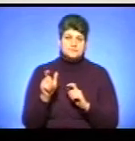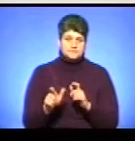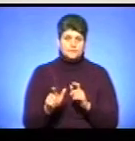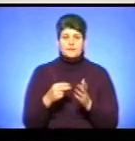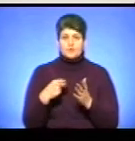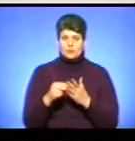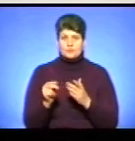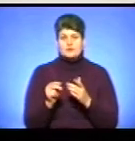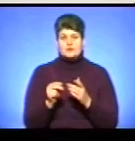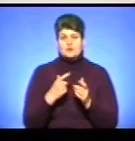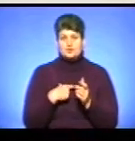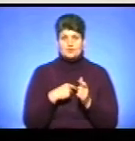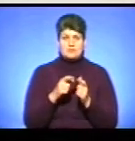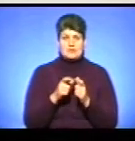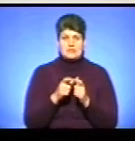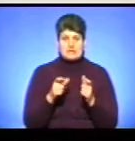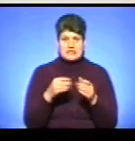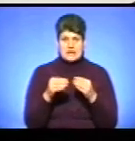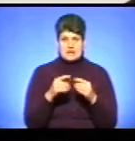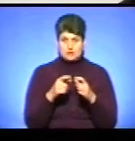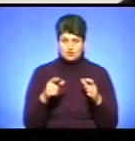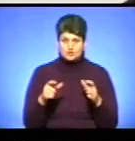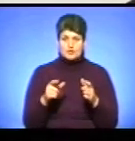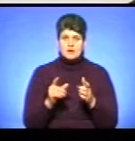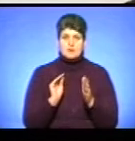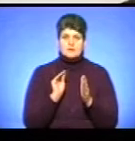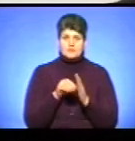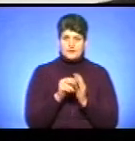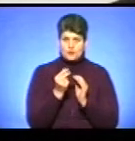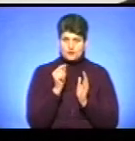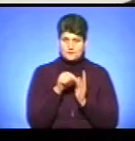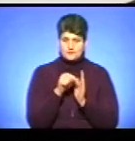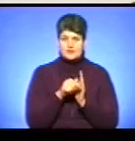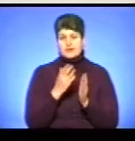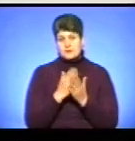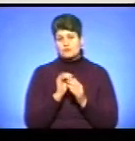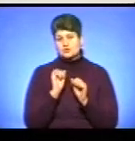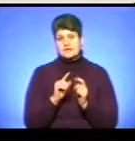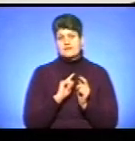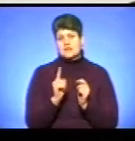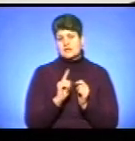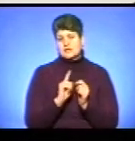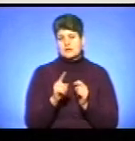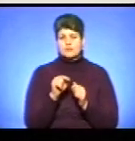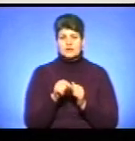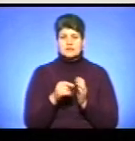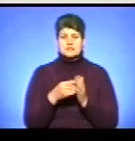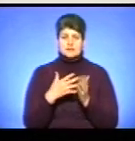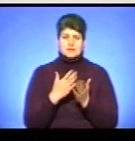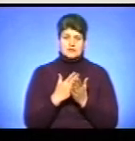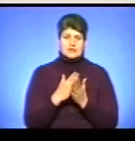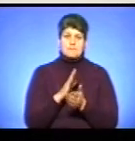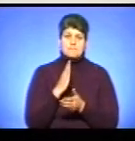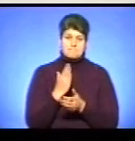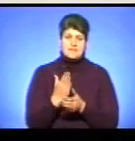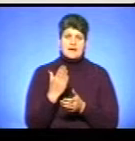купив собі, поповнив електронний квиток, поповнив його на декілька гривень і мав можливість їздити по тому тарифу, який встановлений –